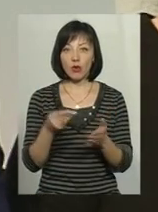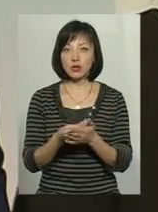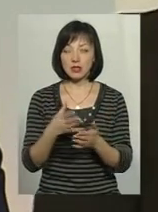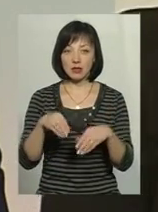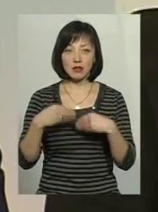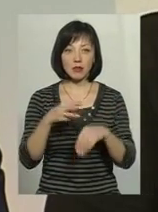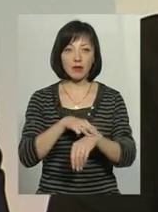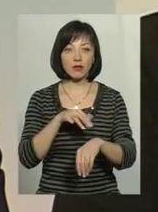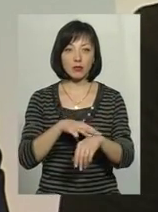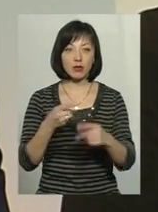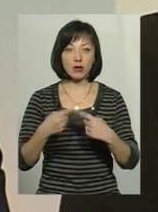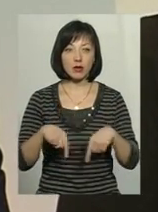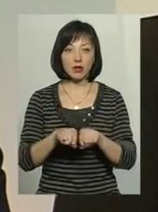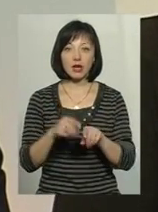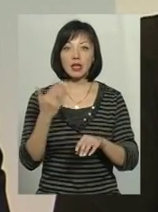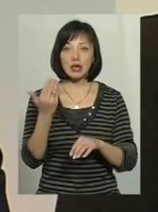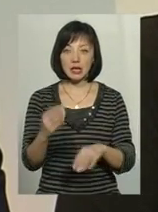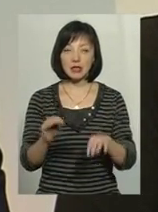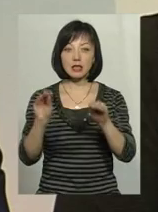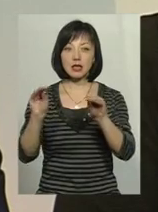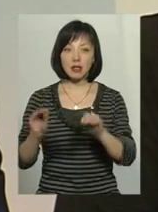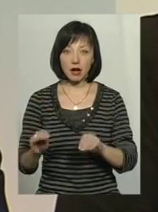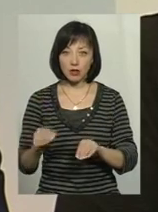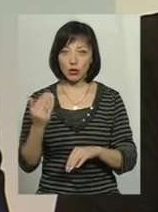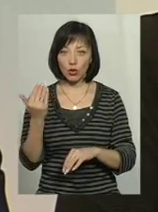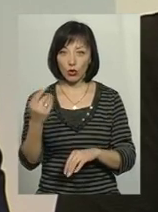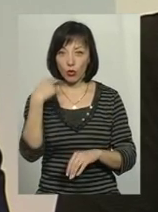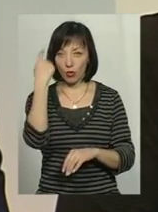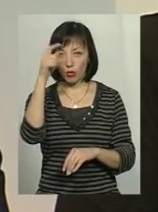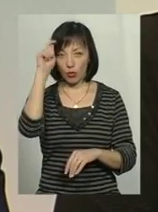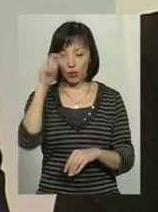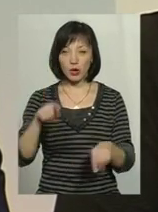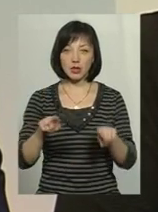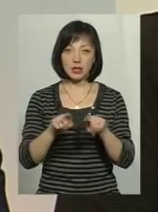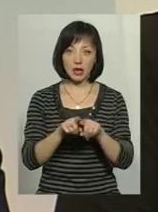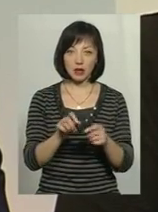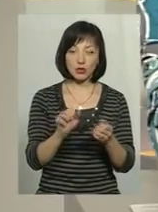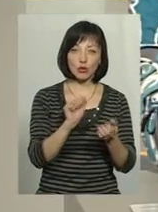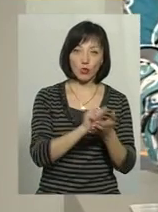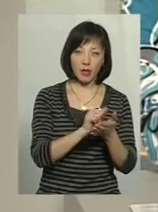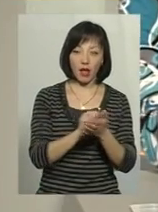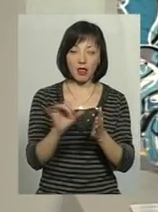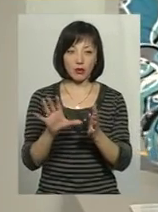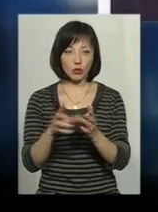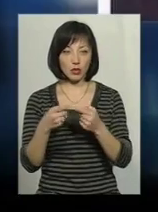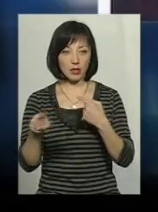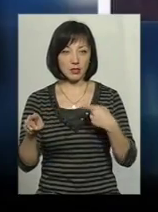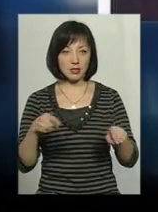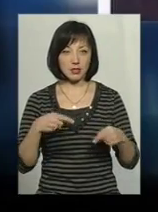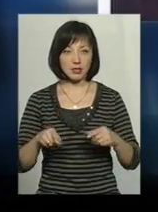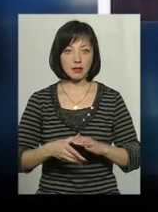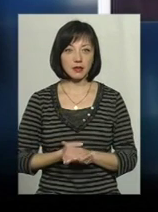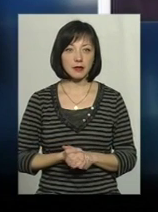дана правоохоронними органами. І декларація його теж паперова і електронна, вони теж суттєво